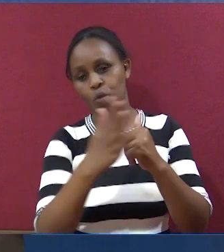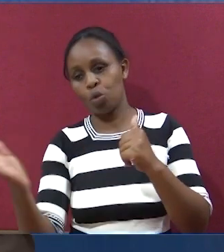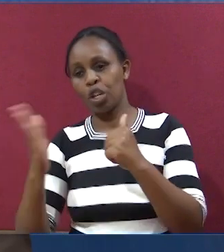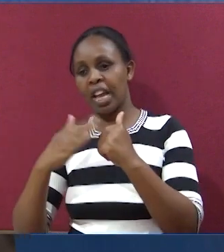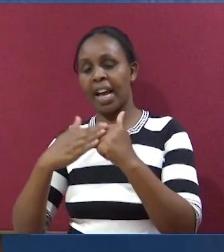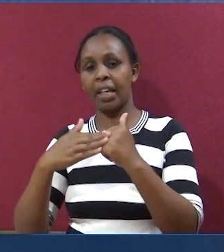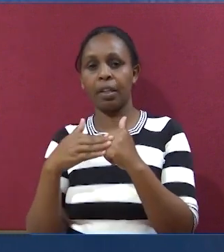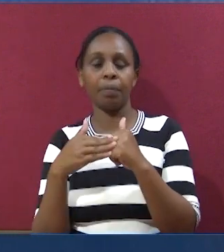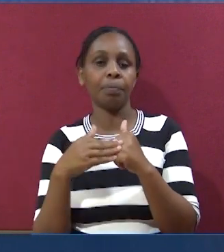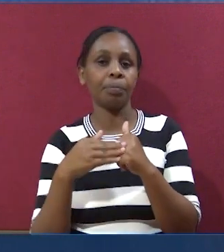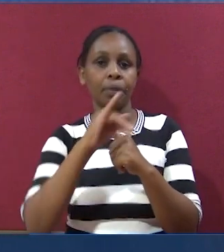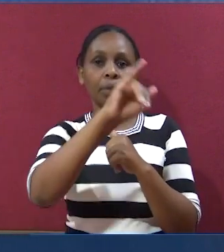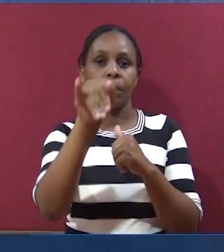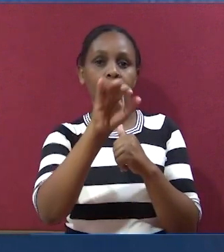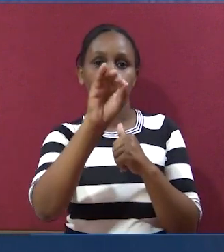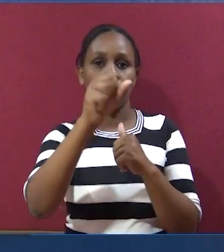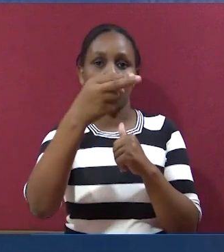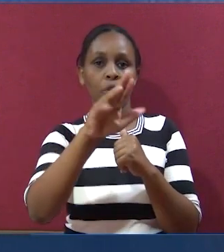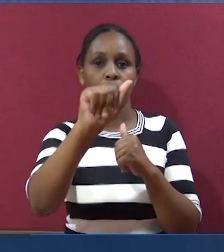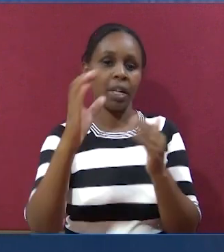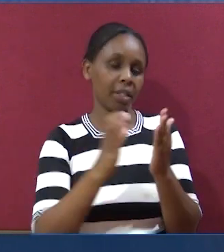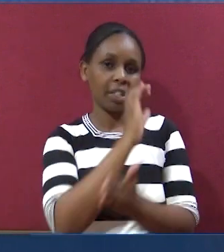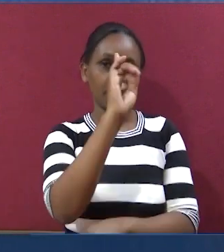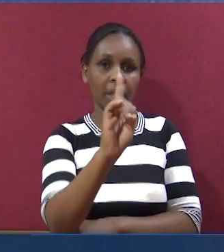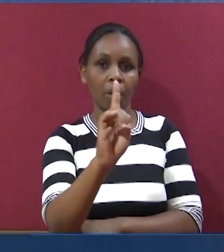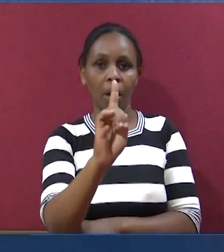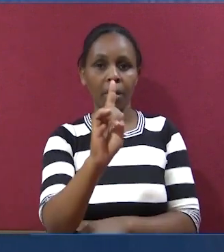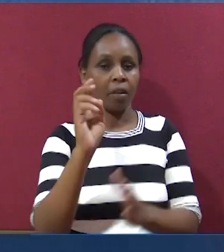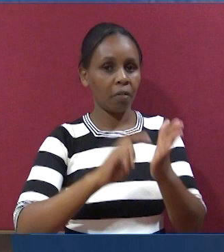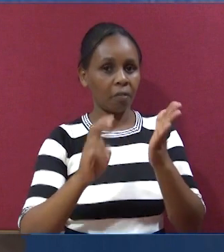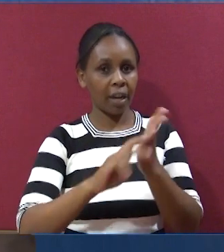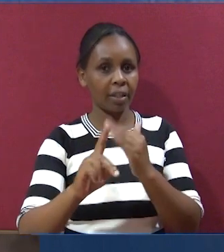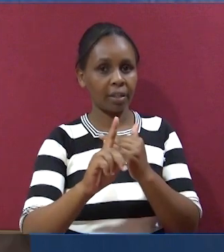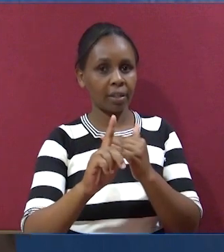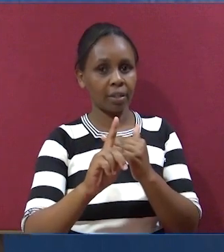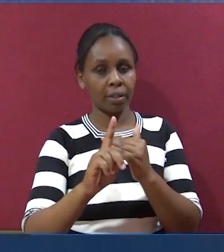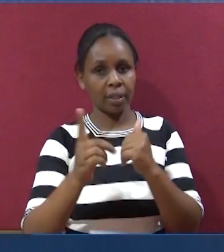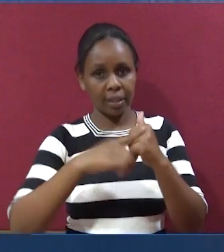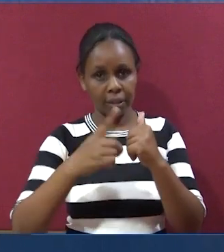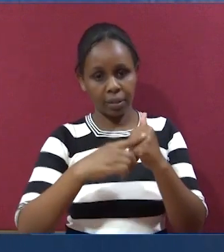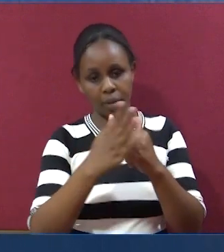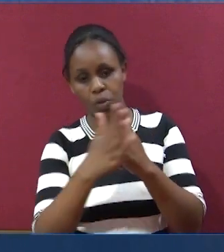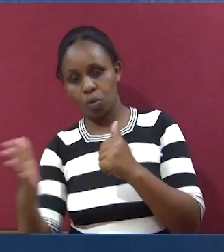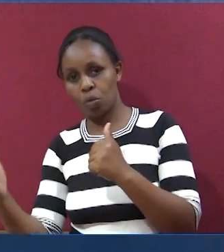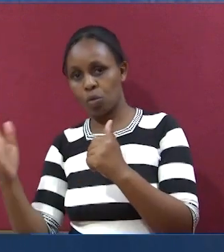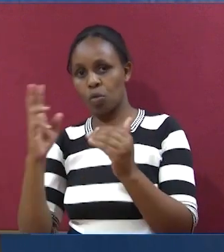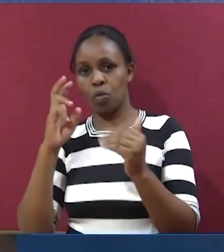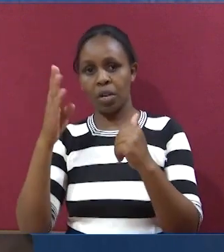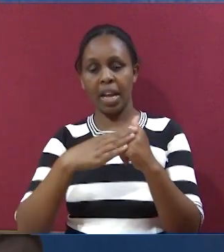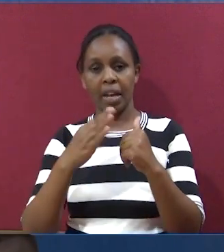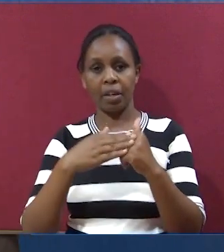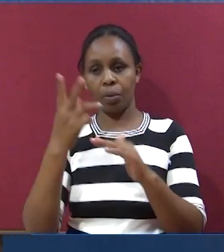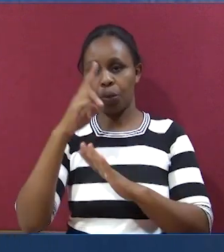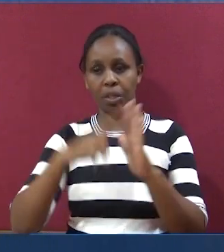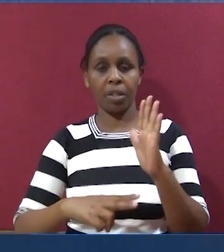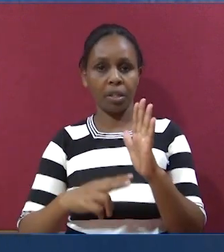sita, tuafika mstari wa tisa. Joshua kifungu cha kwanza, mstari wa sita, tufike mstari wa